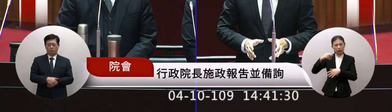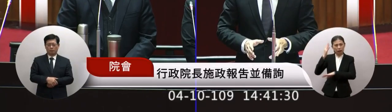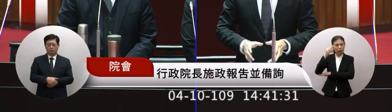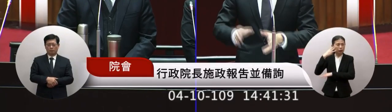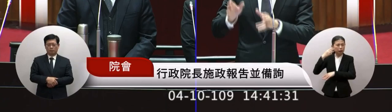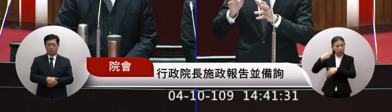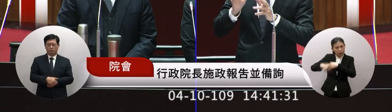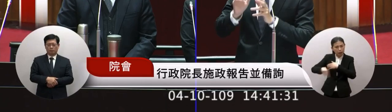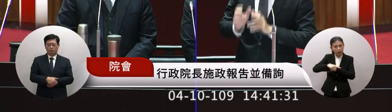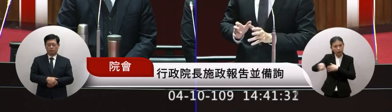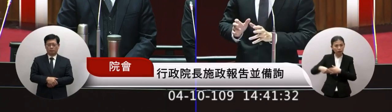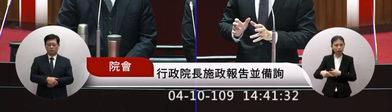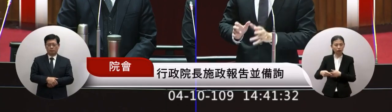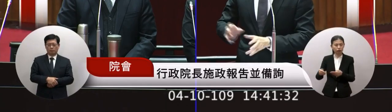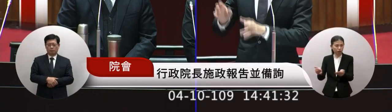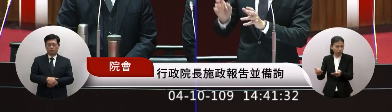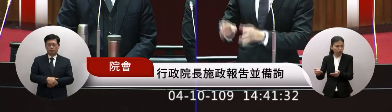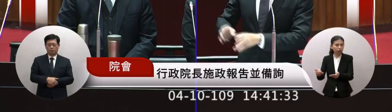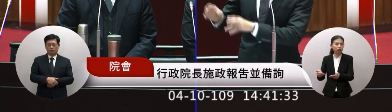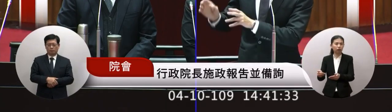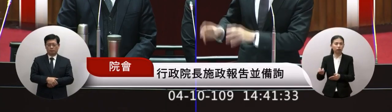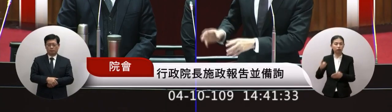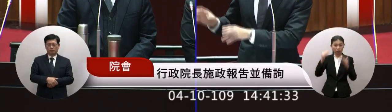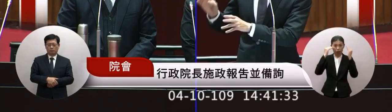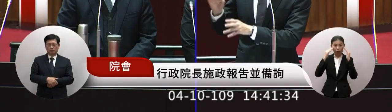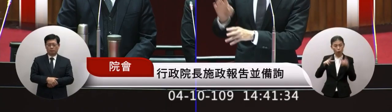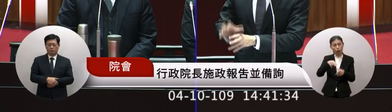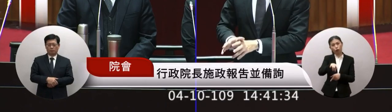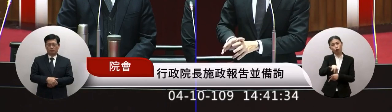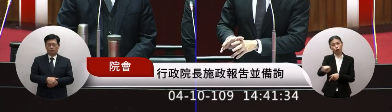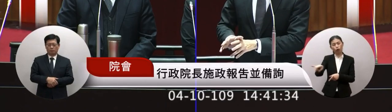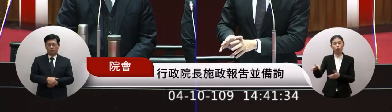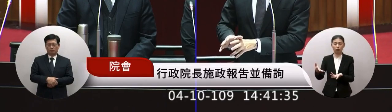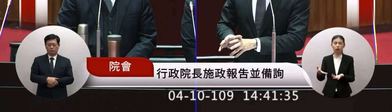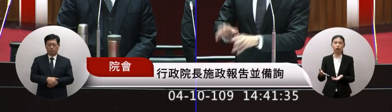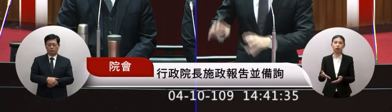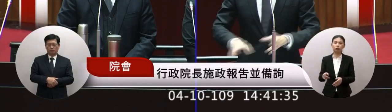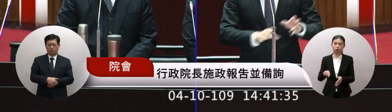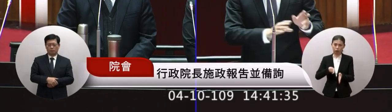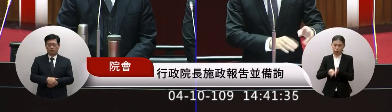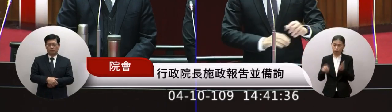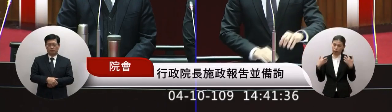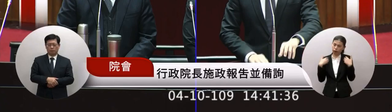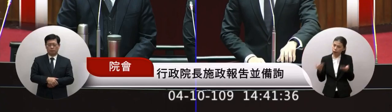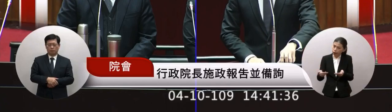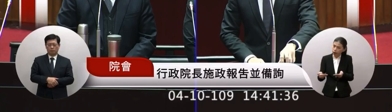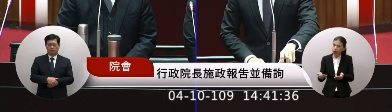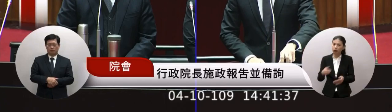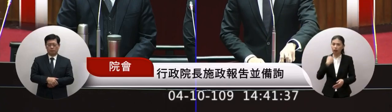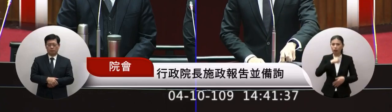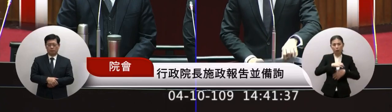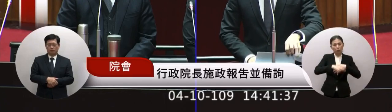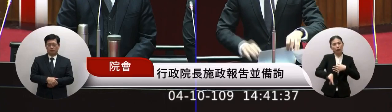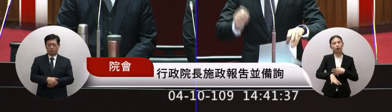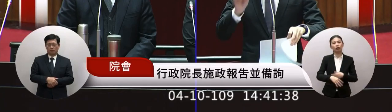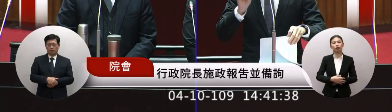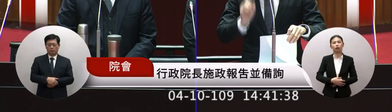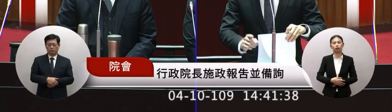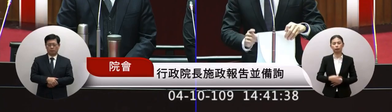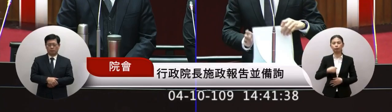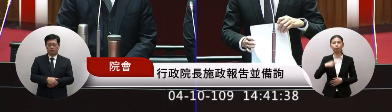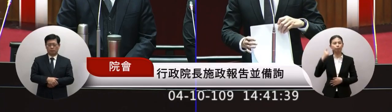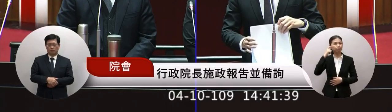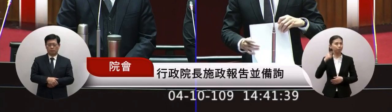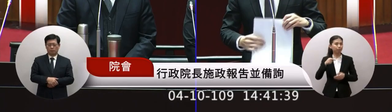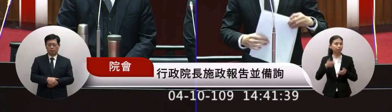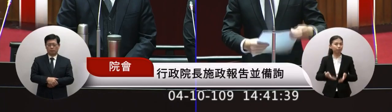受難者他們的創傷要有一個專業的療養的機構這是台灣的專業政治比較沒有在說但是我認為